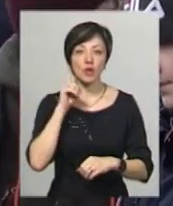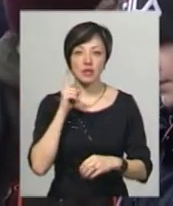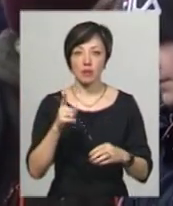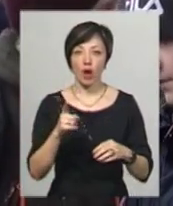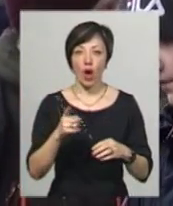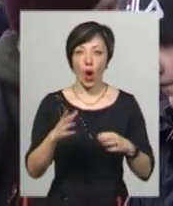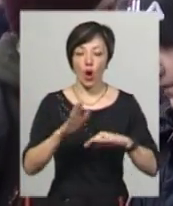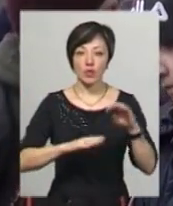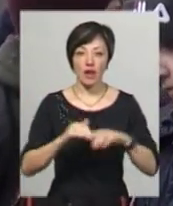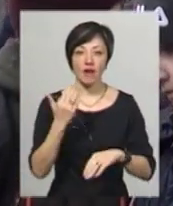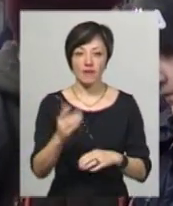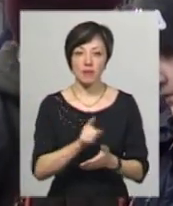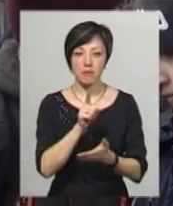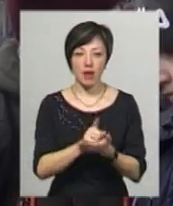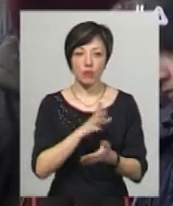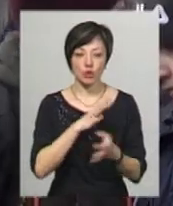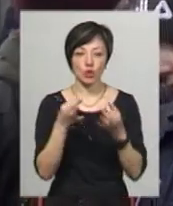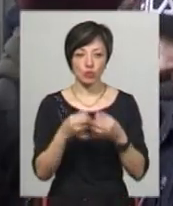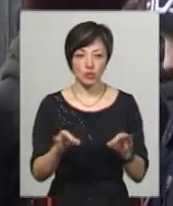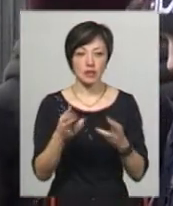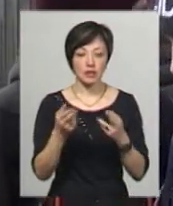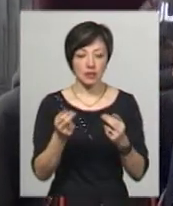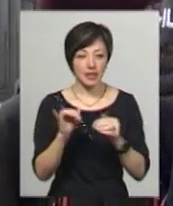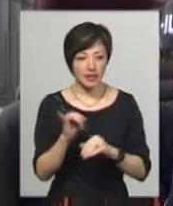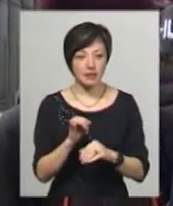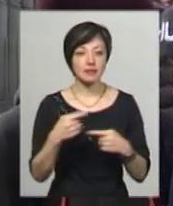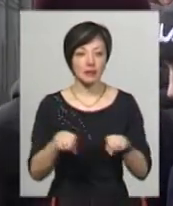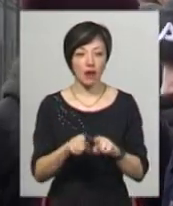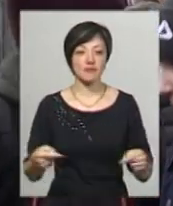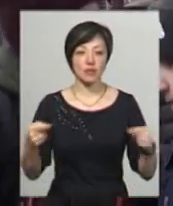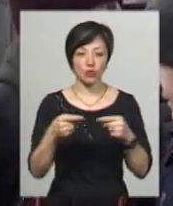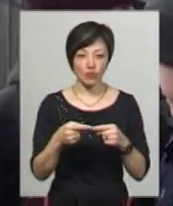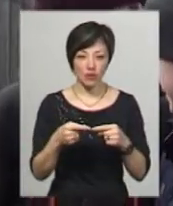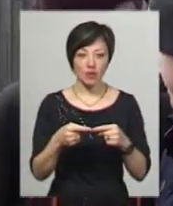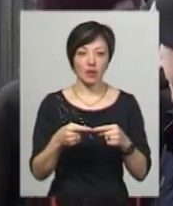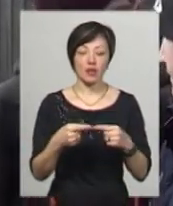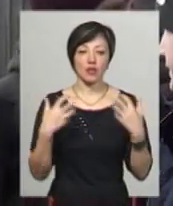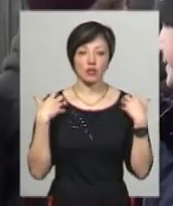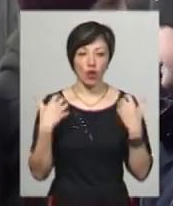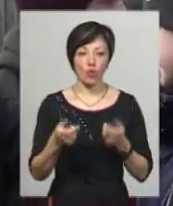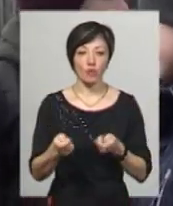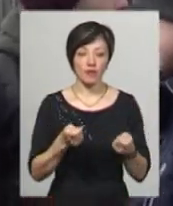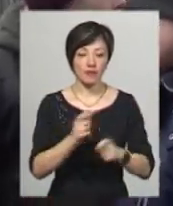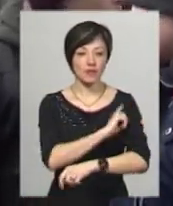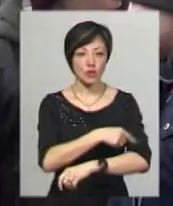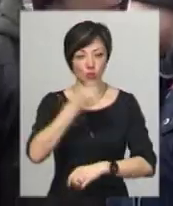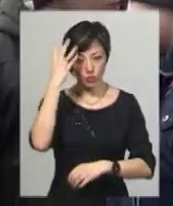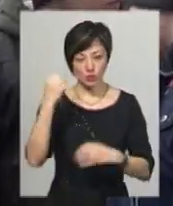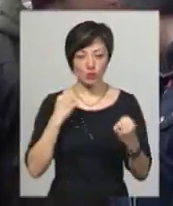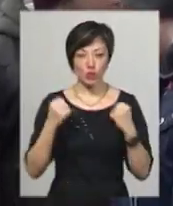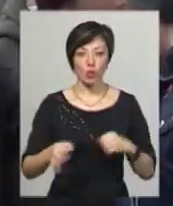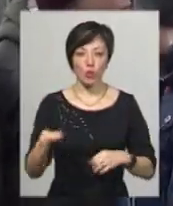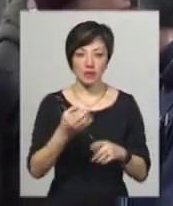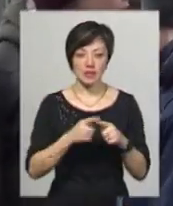відповідно ви мали бути допущені. Так встановив клімат начальник управління фізичної культури і спорту